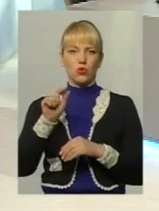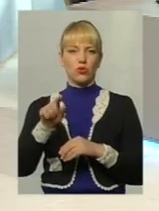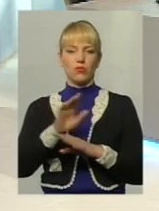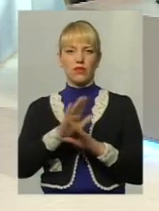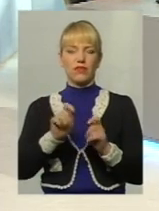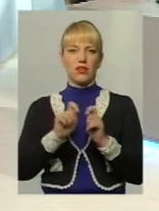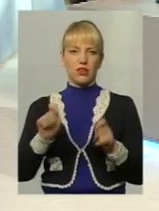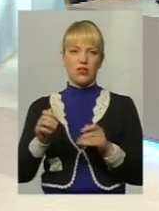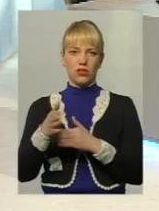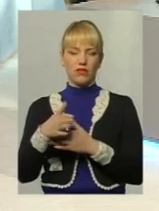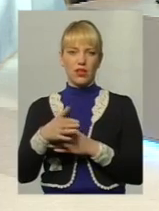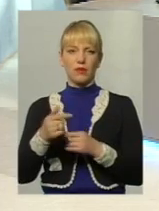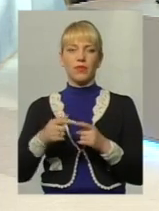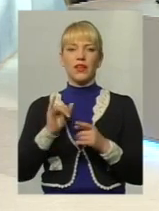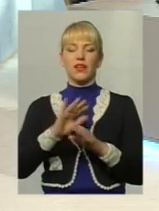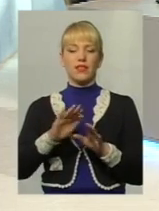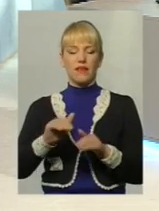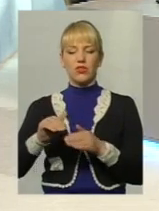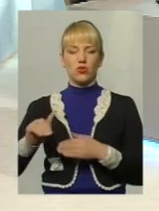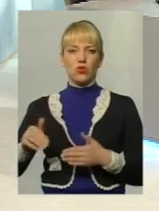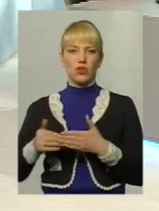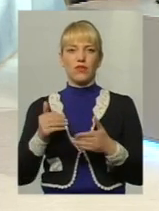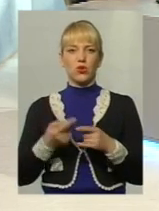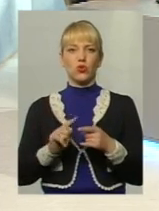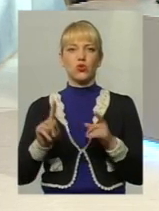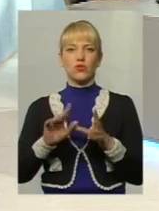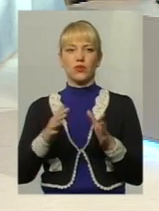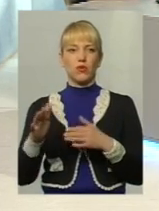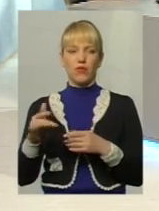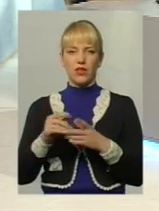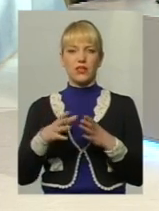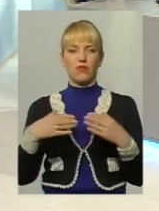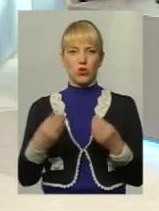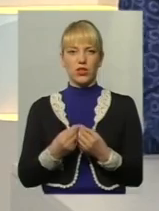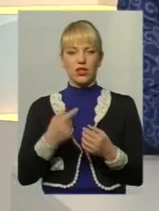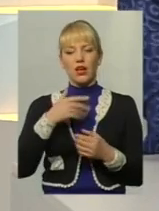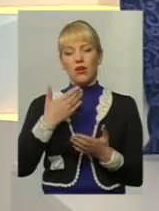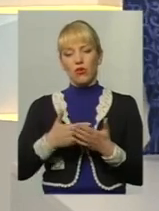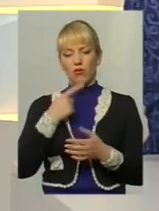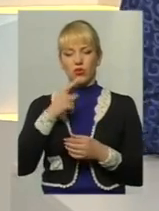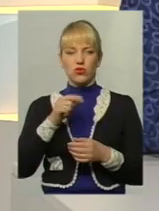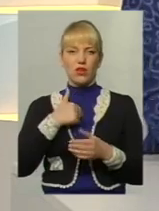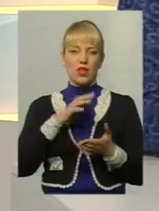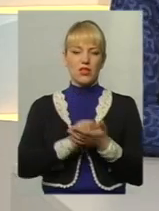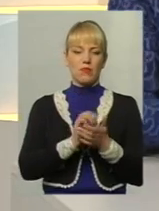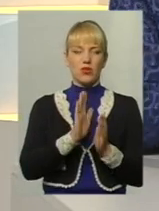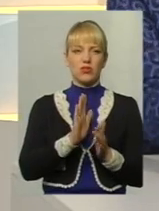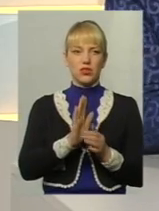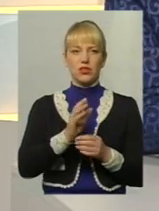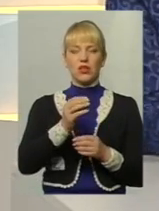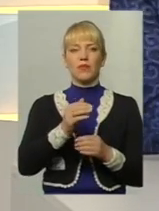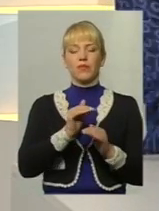знову не відсторонюватись від того, що відбувається в родині. Мовляв, я займаюся лише дітьми,